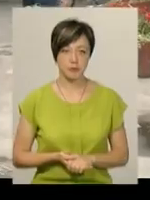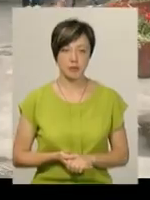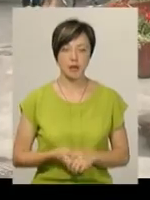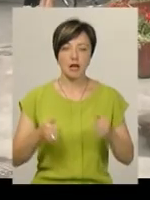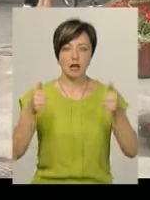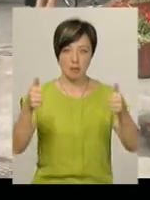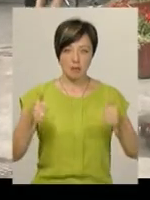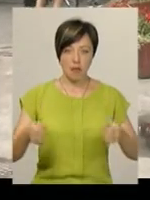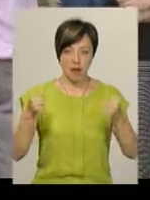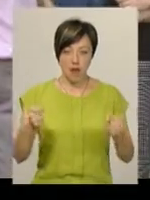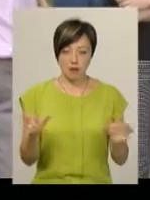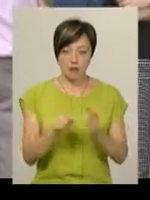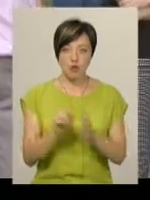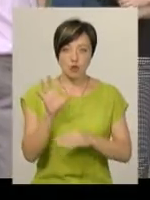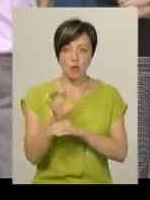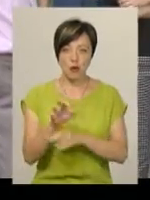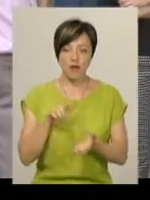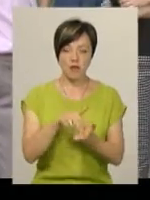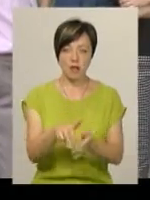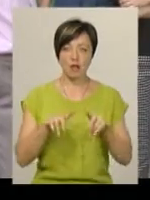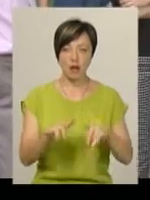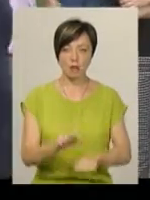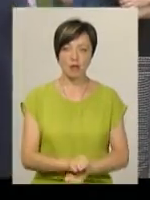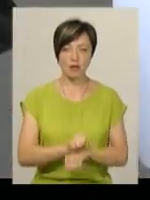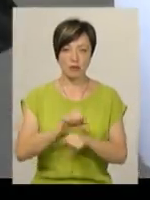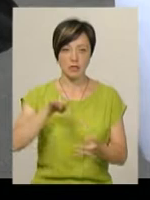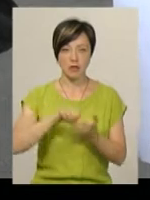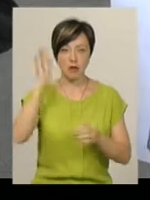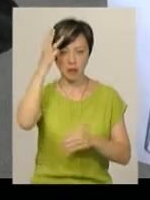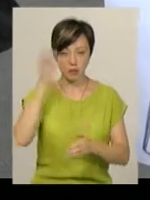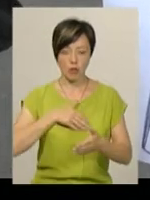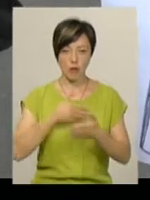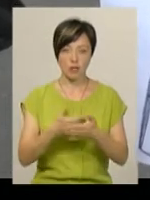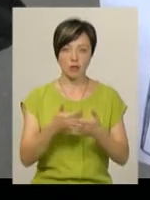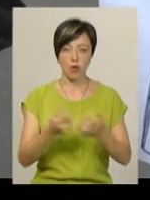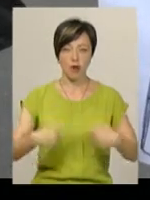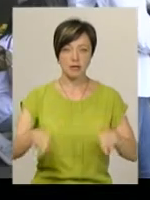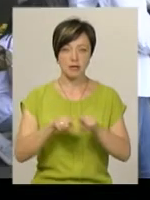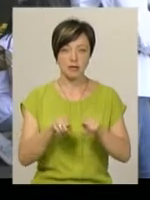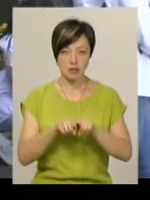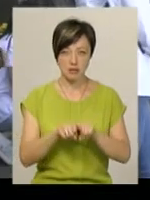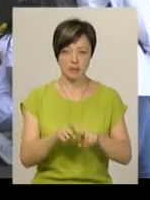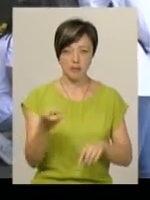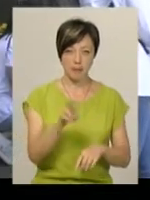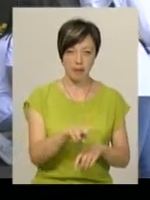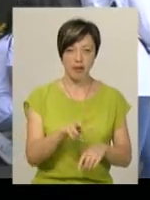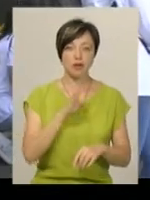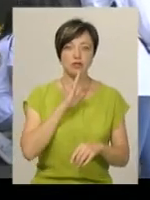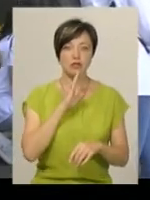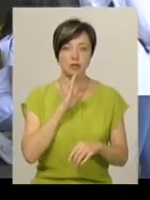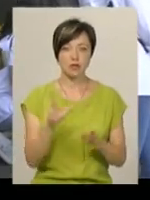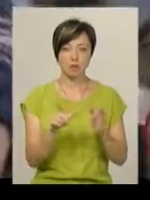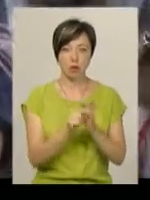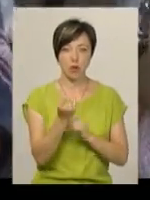плакатами і з собаками вийшли на акцію протесту представники хмельницьких громадських організацій «Врятуй життя» і «СОС». Олена Салій прийшла зі своїм